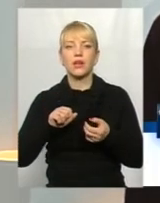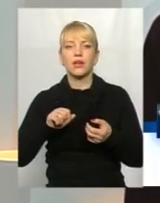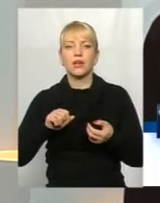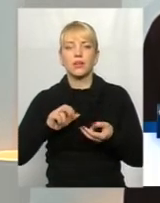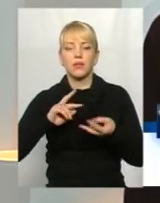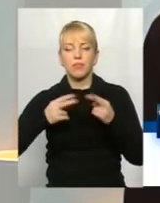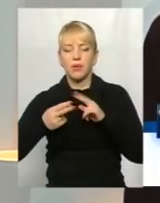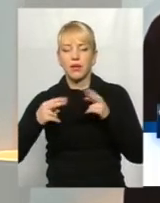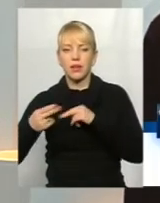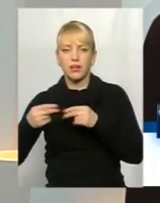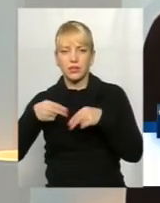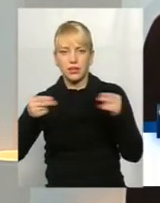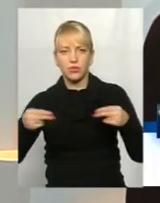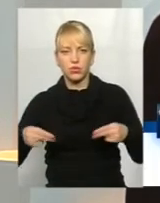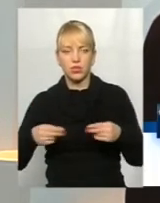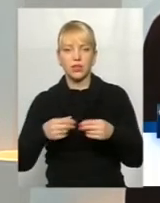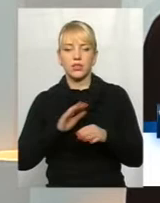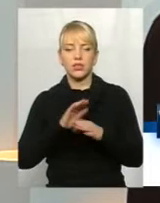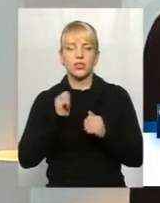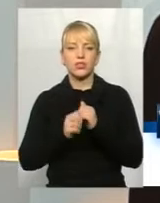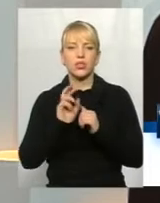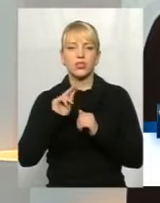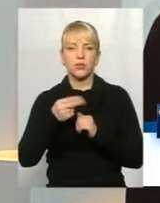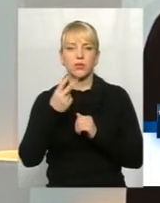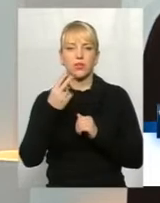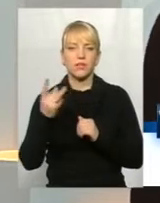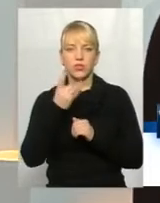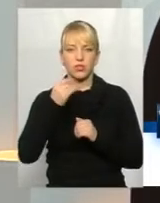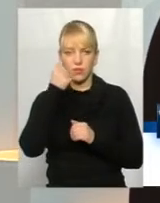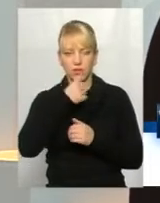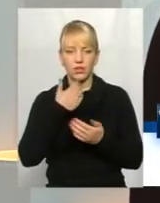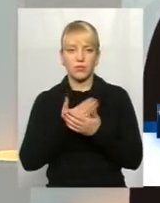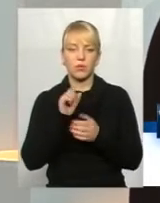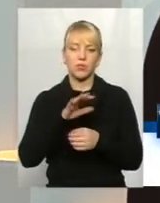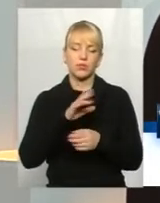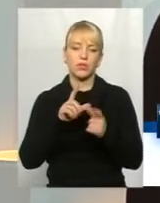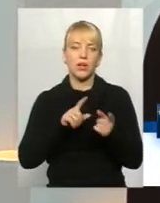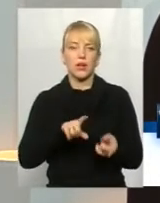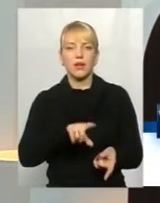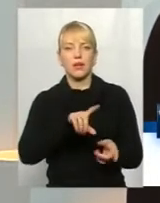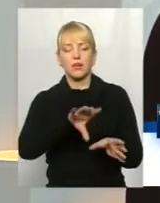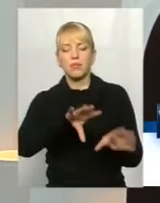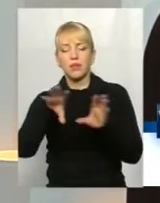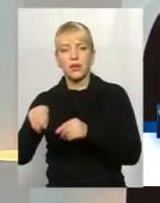ніж двічі на рік. Ви можете переїхати, може якийсь бути конфліктом особистого плану.